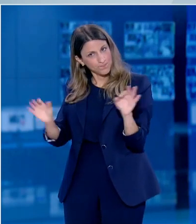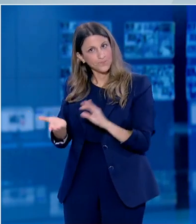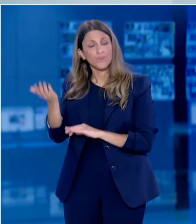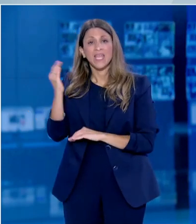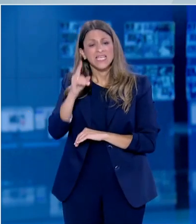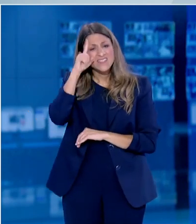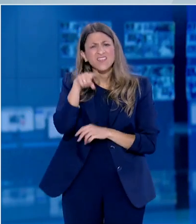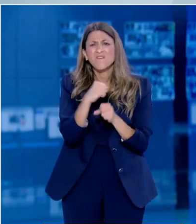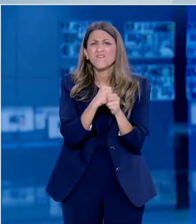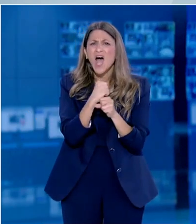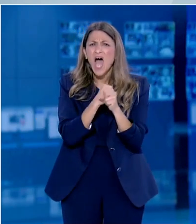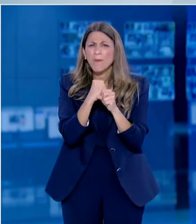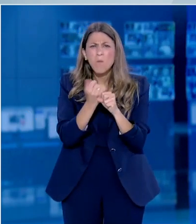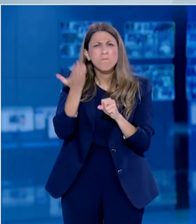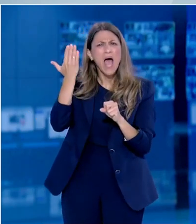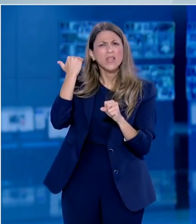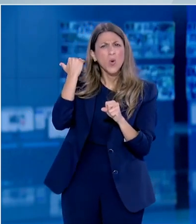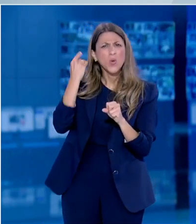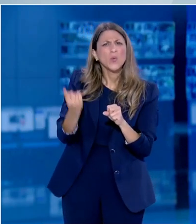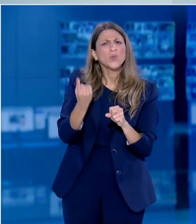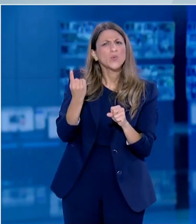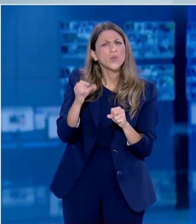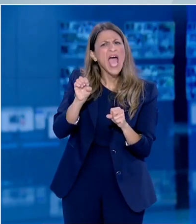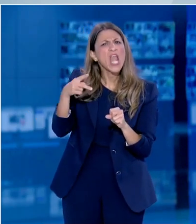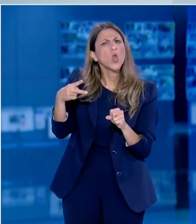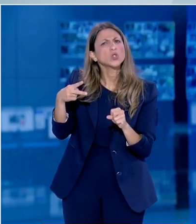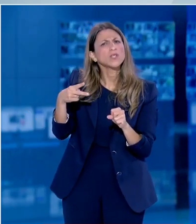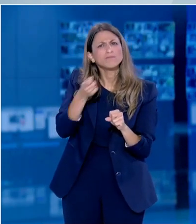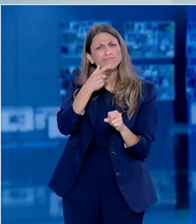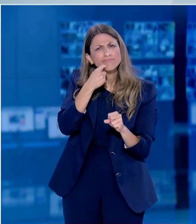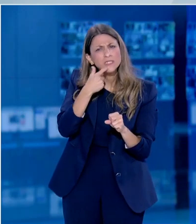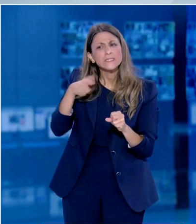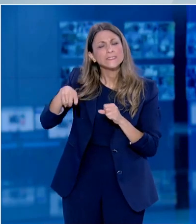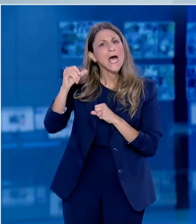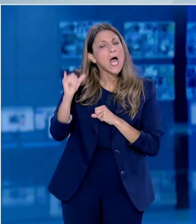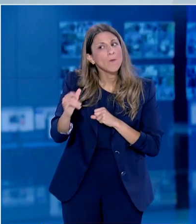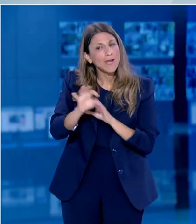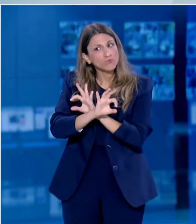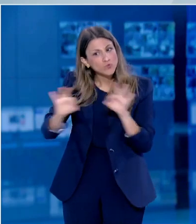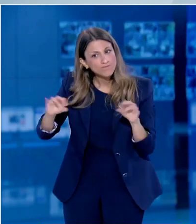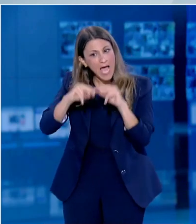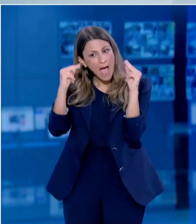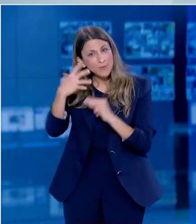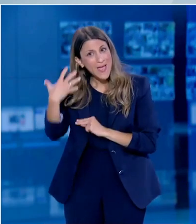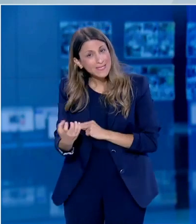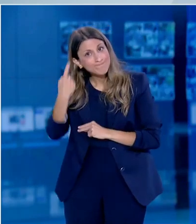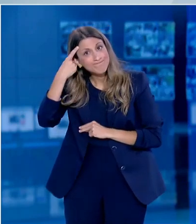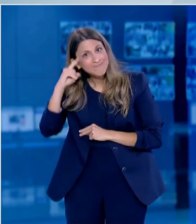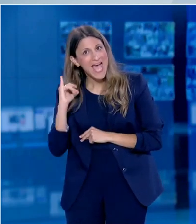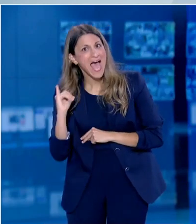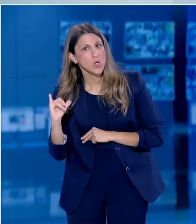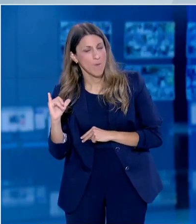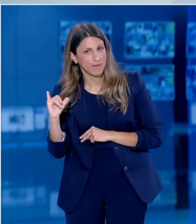ξέρετε, η χλωροκίνη είναι ένα φάρμακο το οποίο ακόμα αμφισβητείται η δράση του. Υπήρξε μια πολύ πρόσφατη μεγάλη δημοσίευση στην